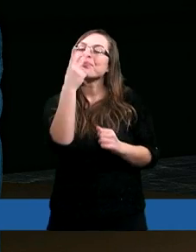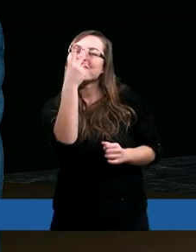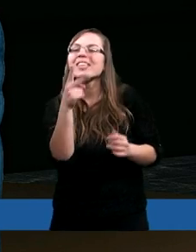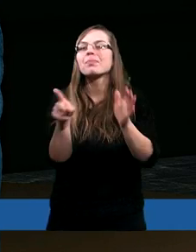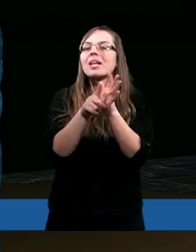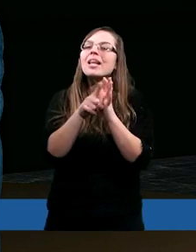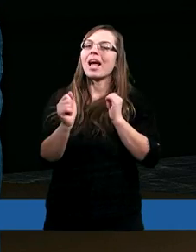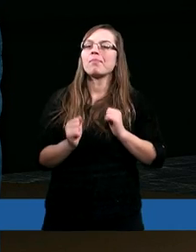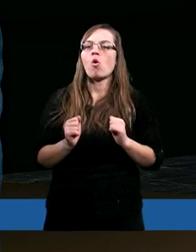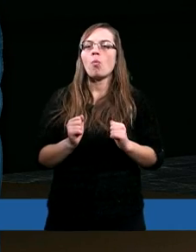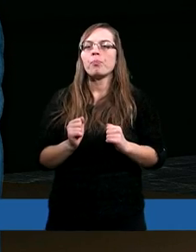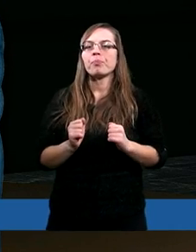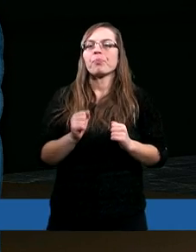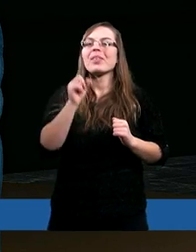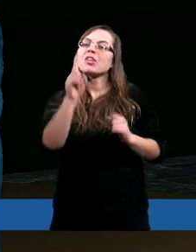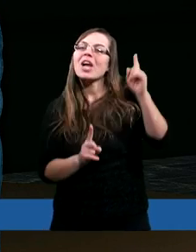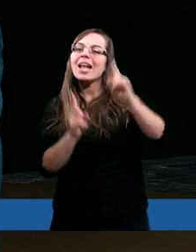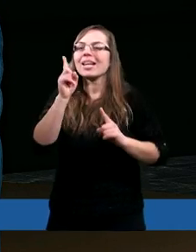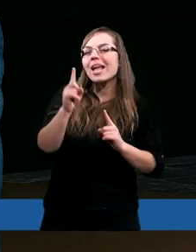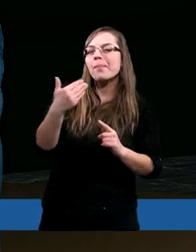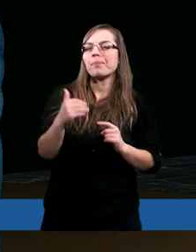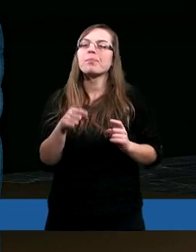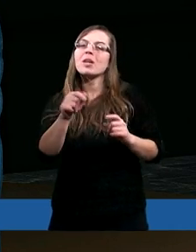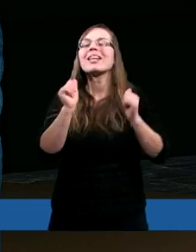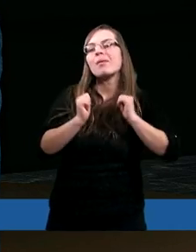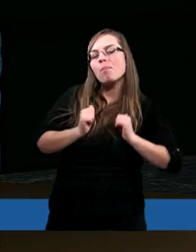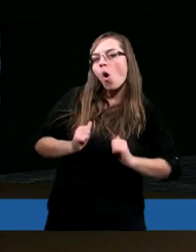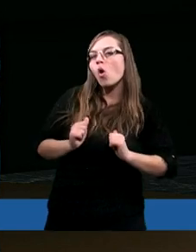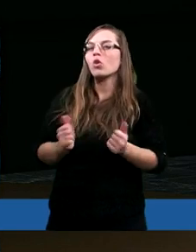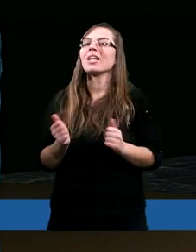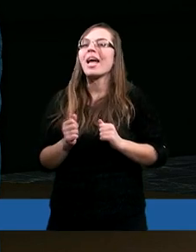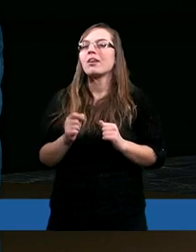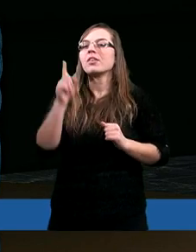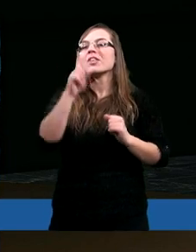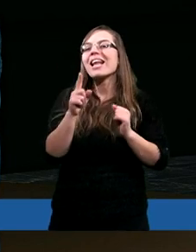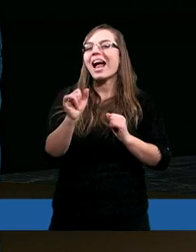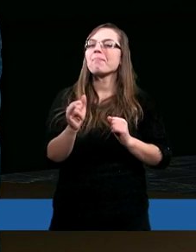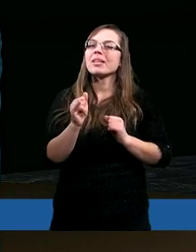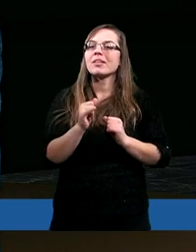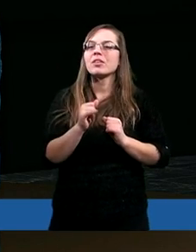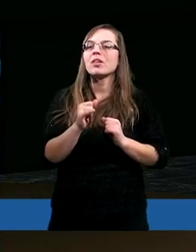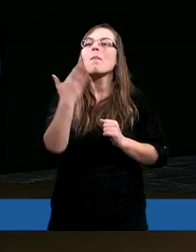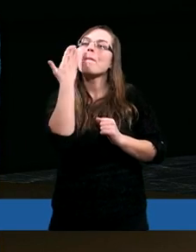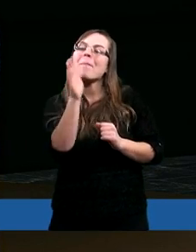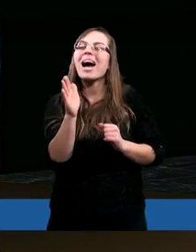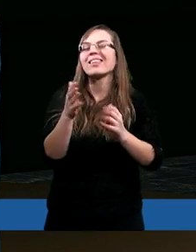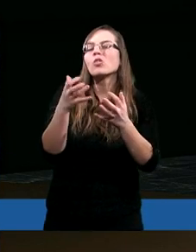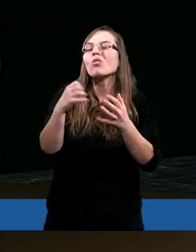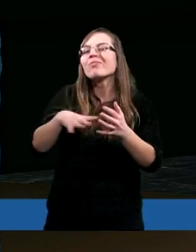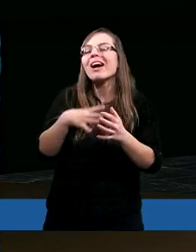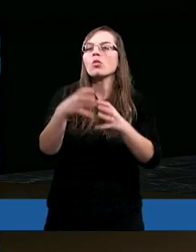taki wachlarz czasem spokojnego przesłania. Czasami trzeba właśnie potrząsnąć,